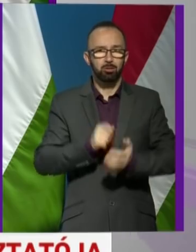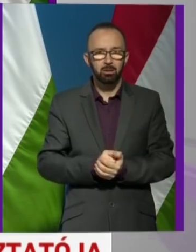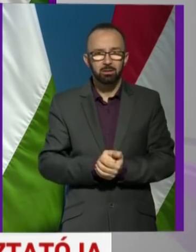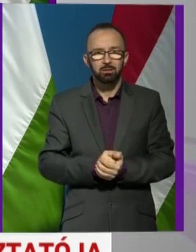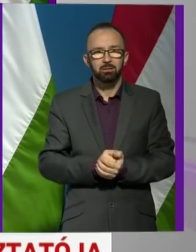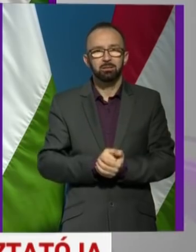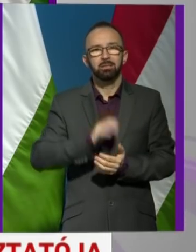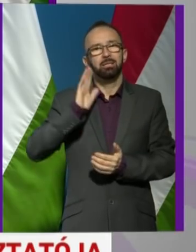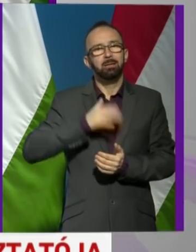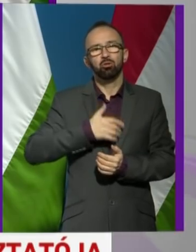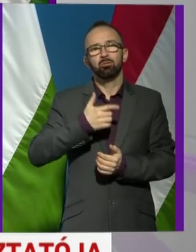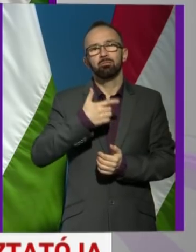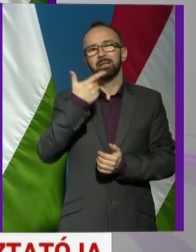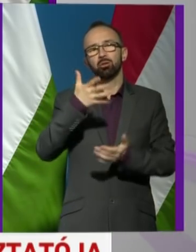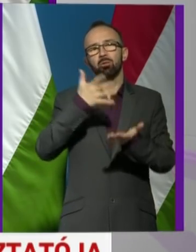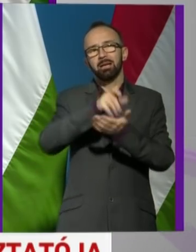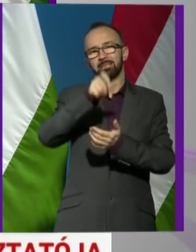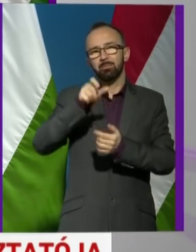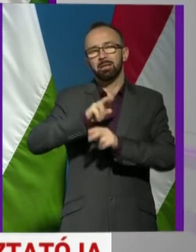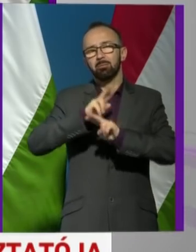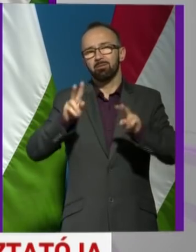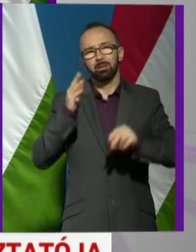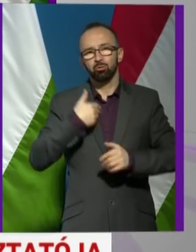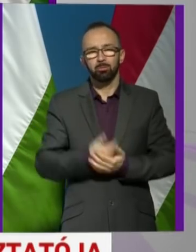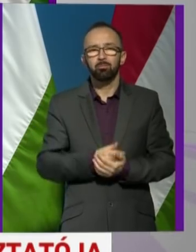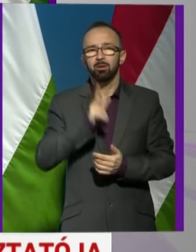Nem tudom, mi van a két egeriben. Meg fogom nézni.